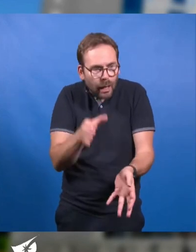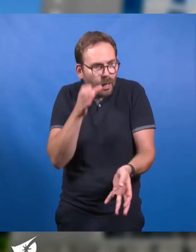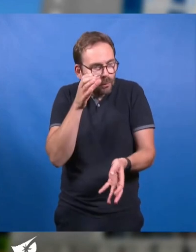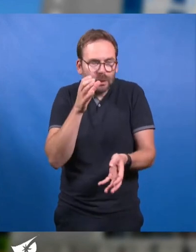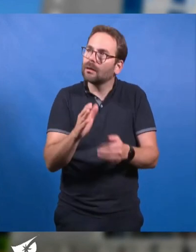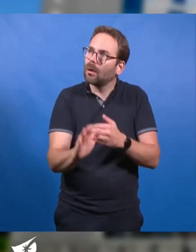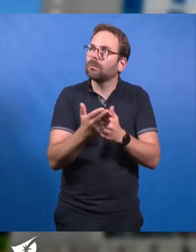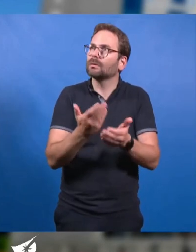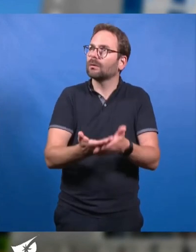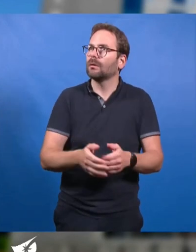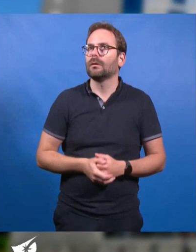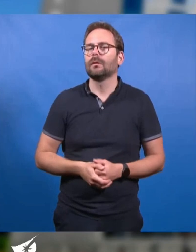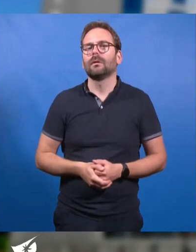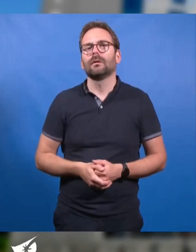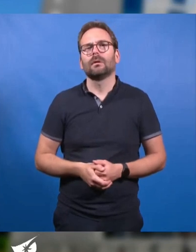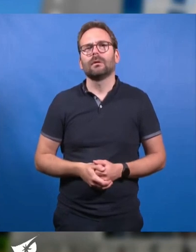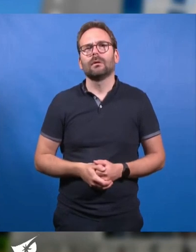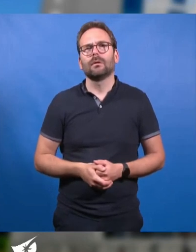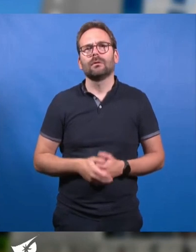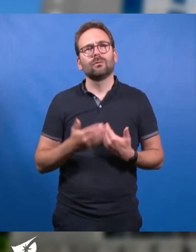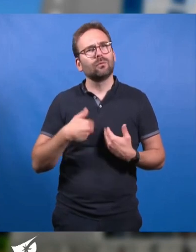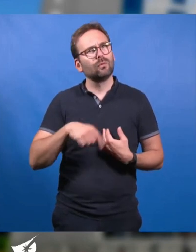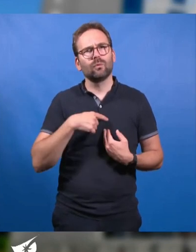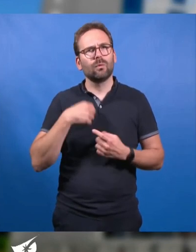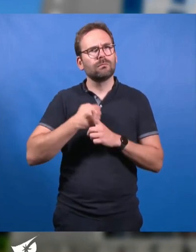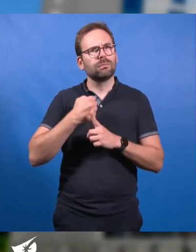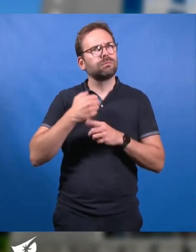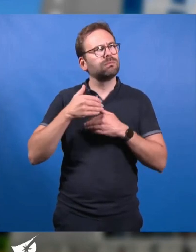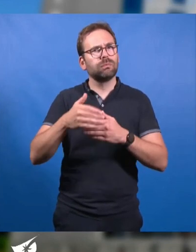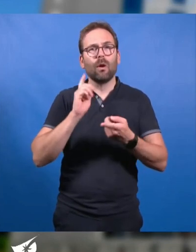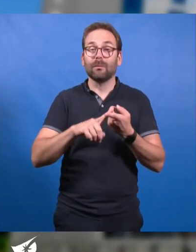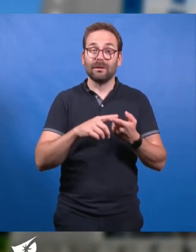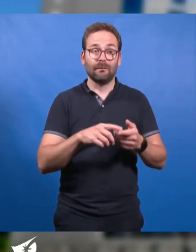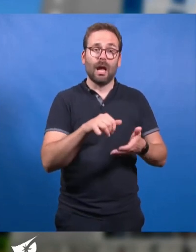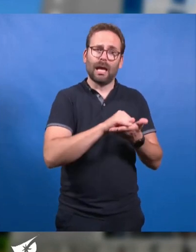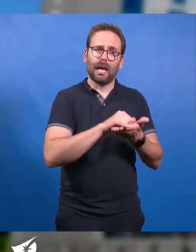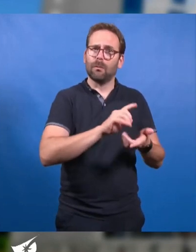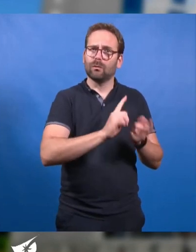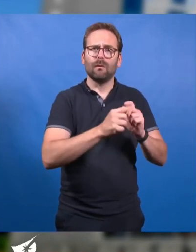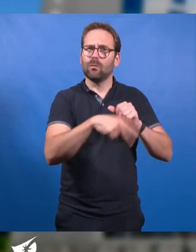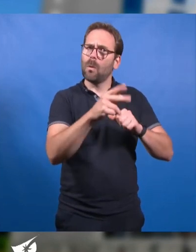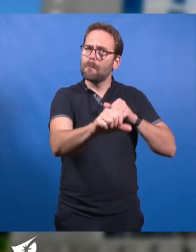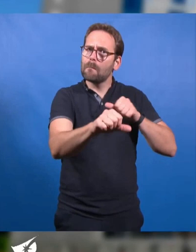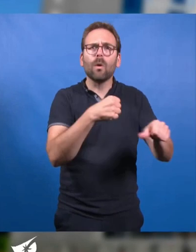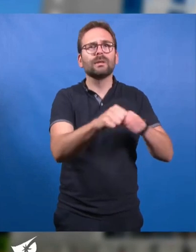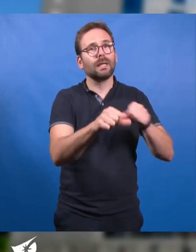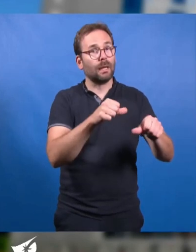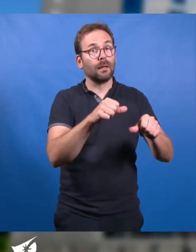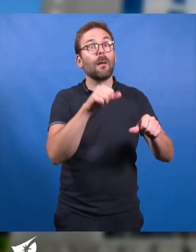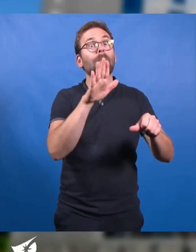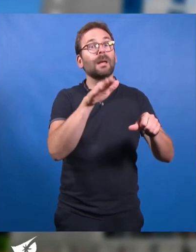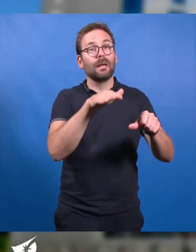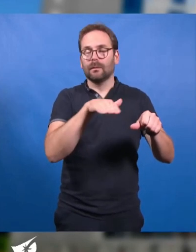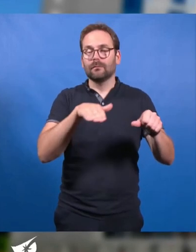représentants. Pour notre part, nous continuerons de militer pour une modernisation de l'aéroport actuel tout en défendant